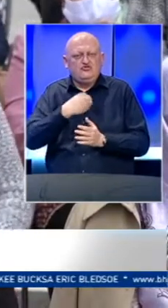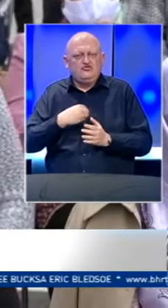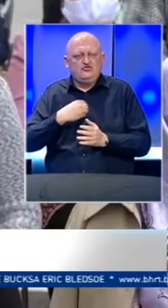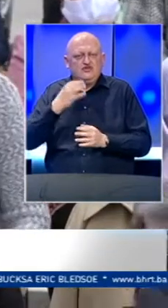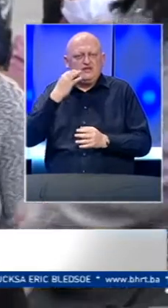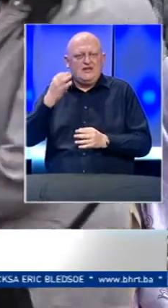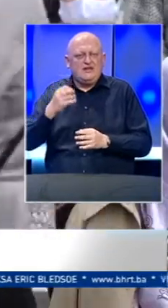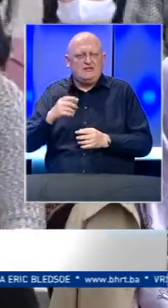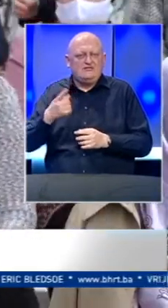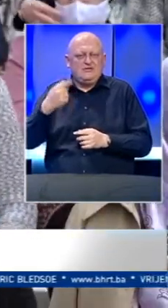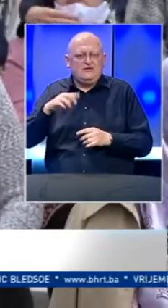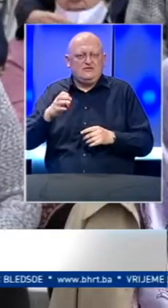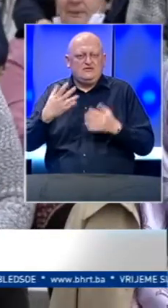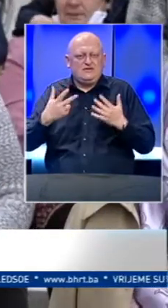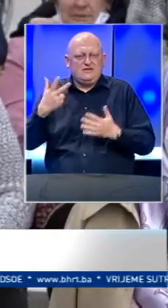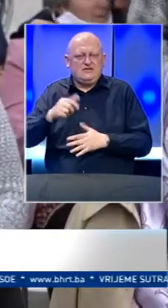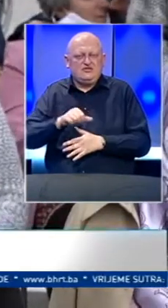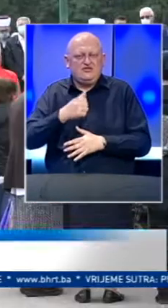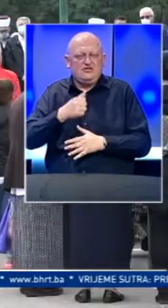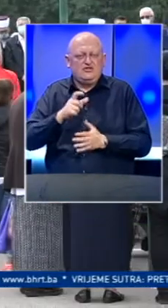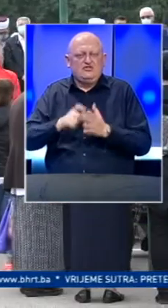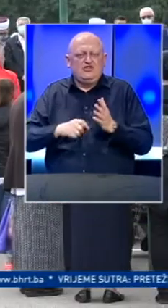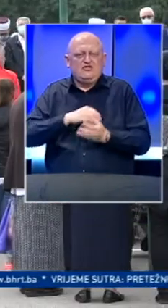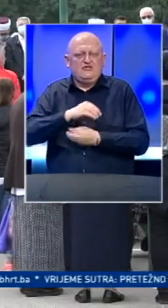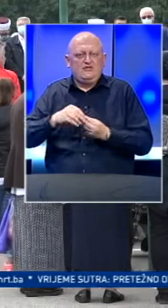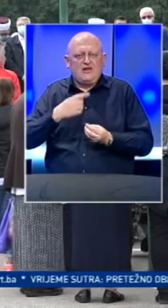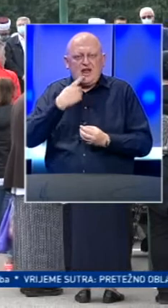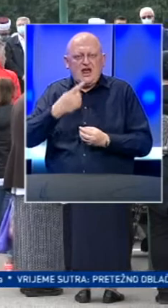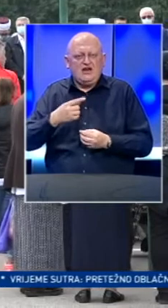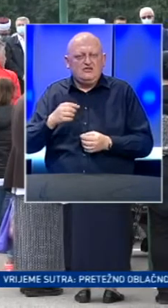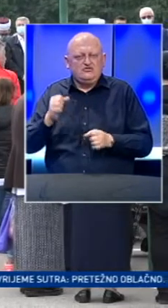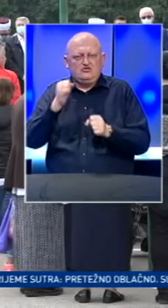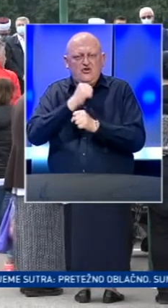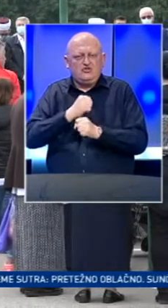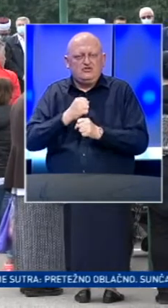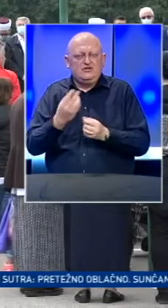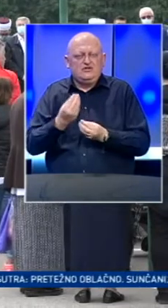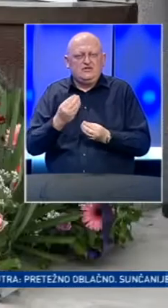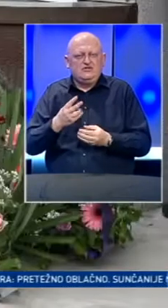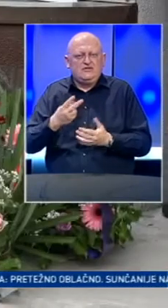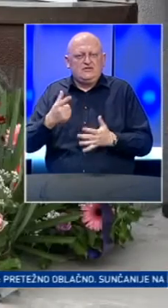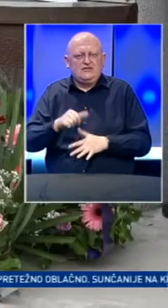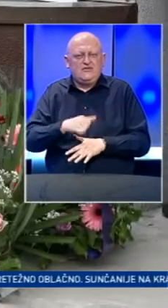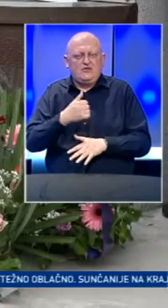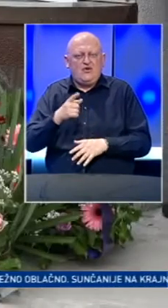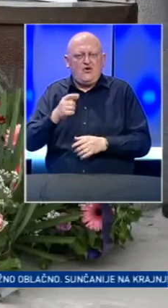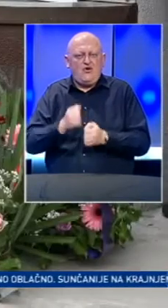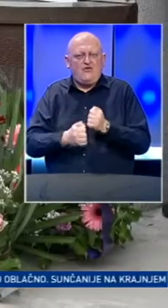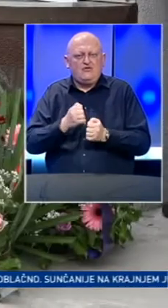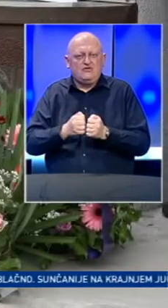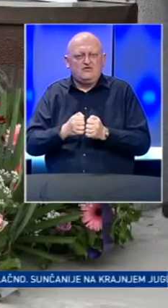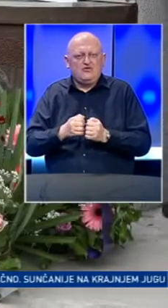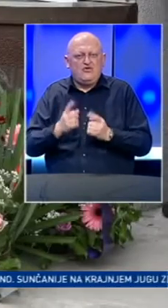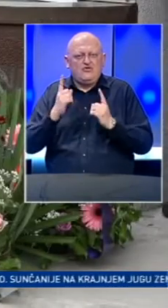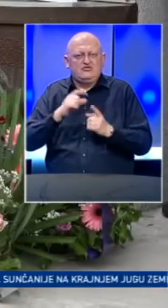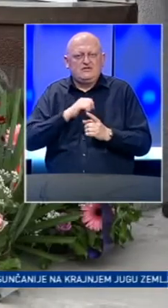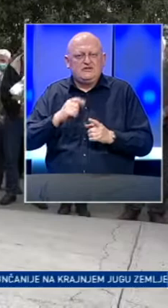se tužnih dana srpnja 1993. godine, članovi obitelji ističu ogorčenje što je nakon 27 godina za ovaj